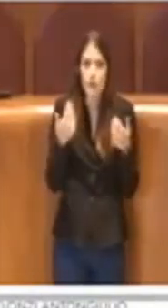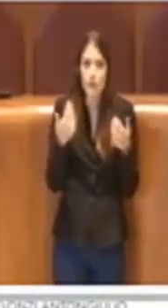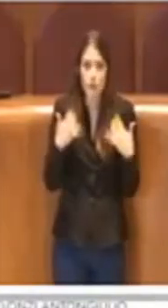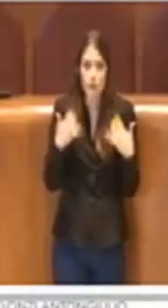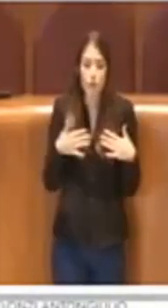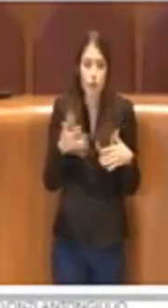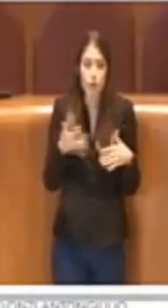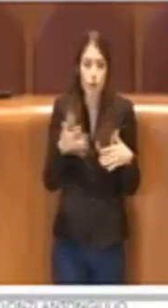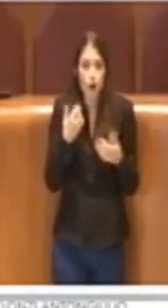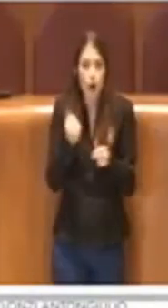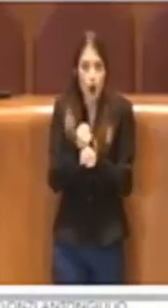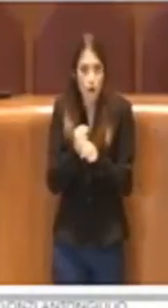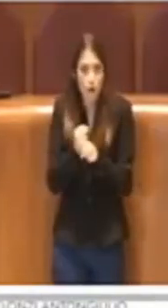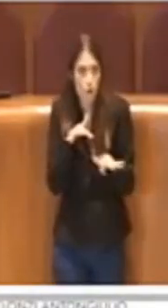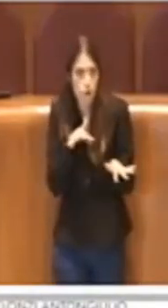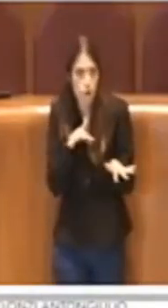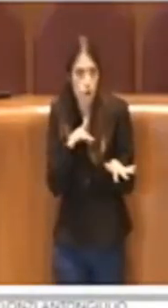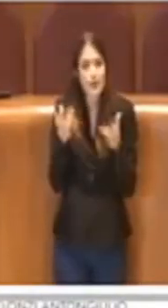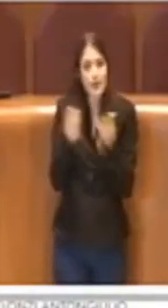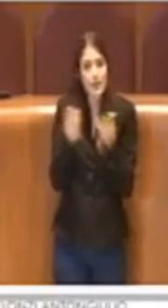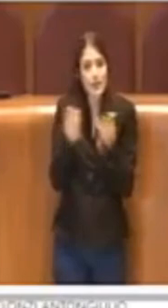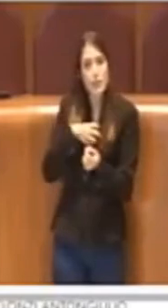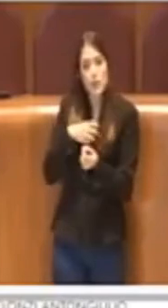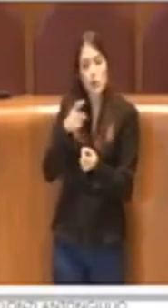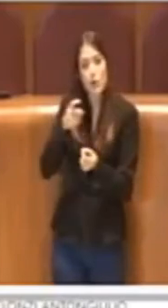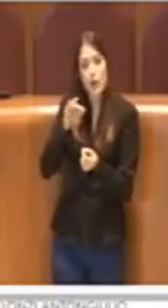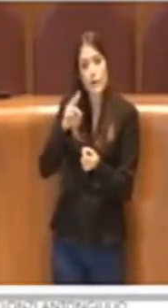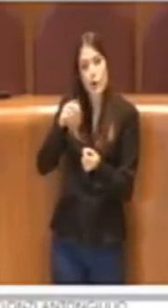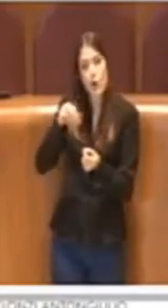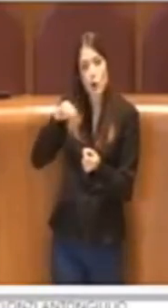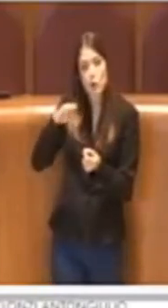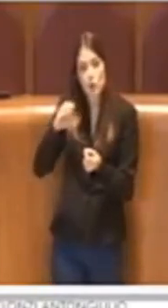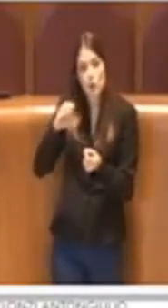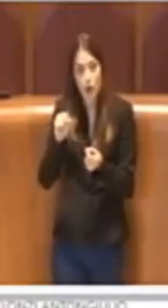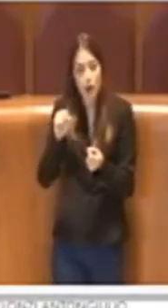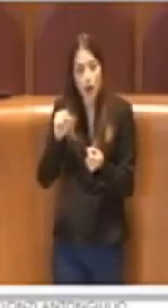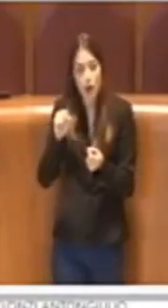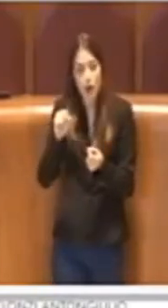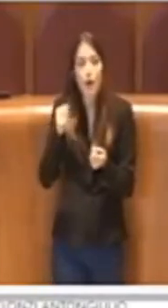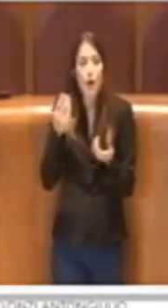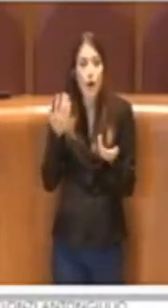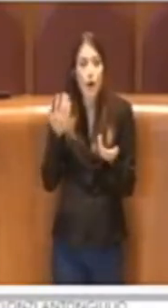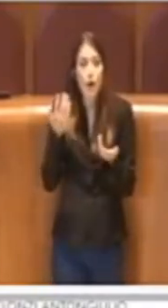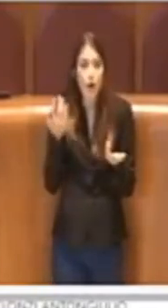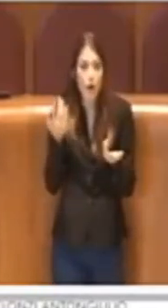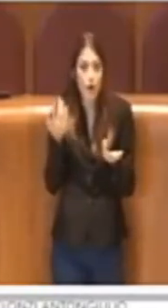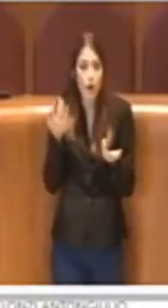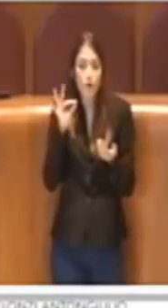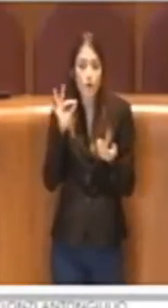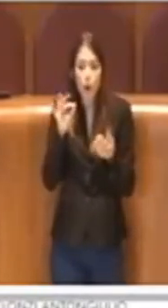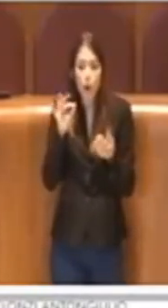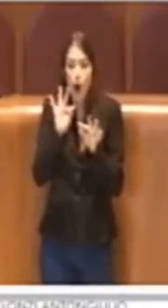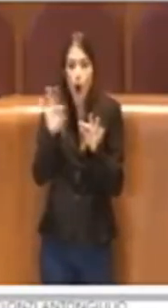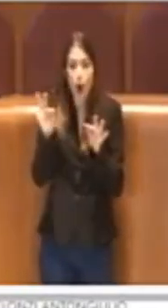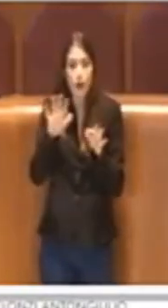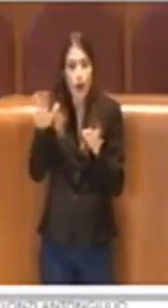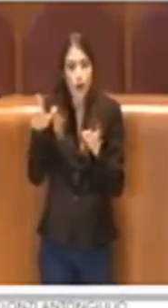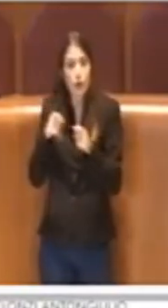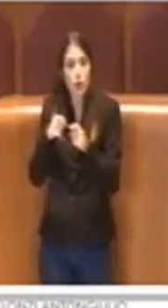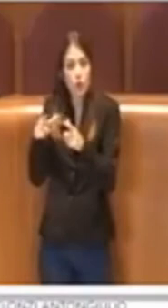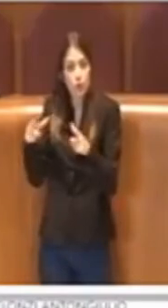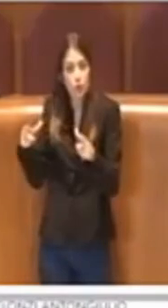Frongia, stato fatto un lavoro che è stato preso a modello da altre città